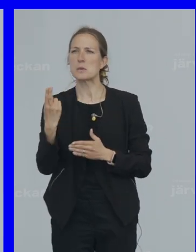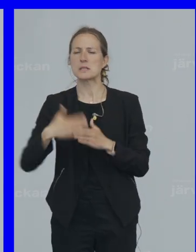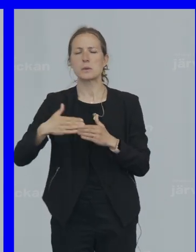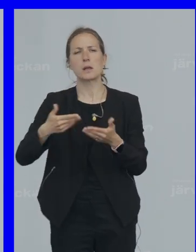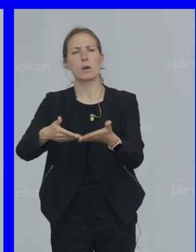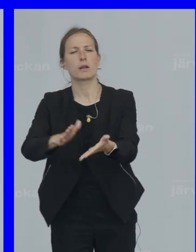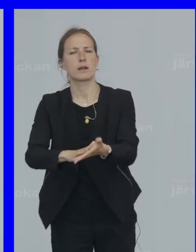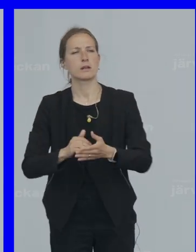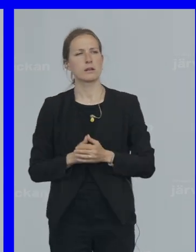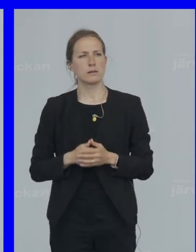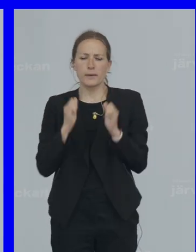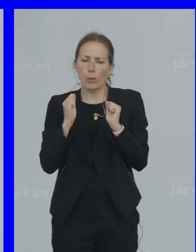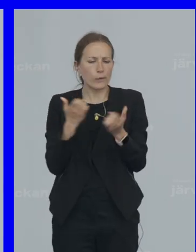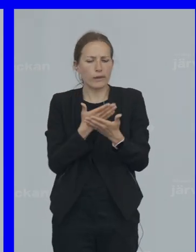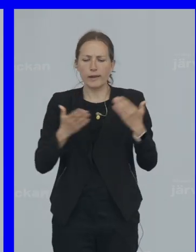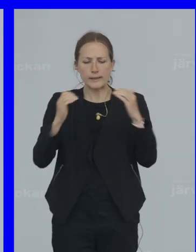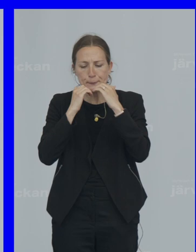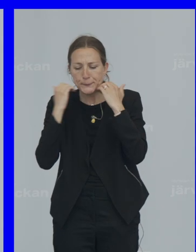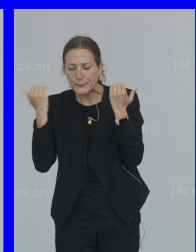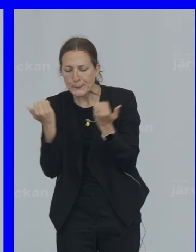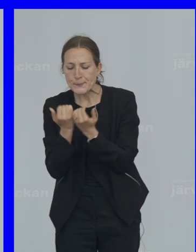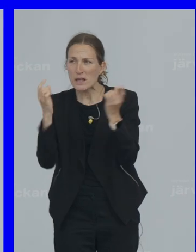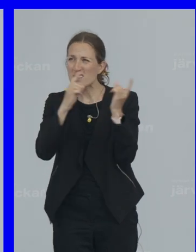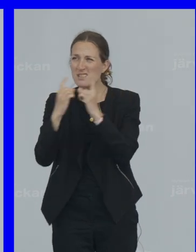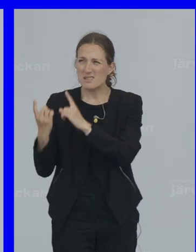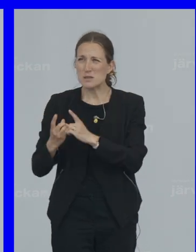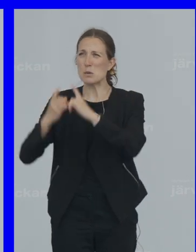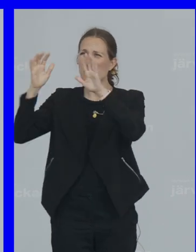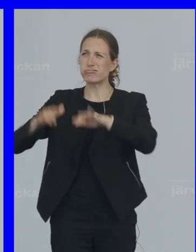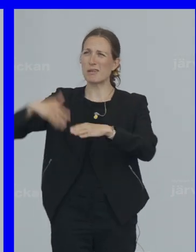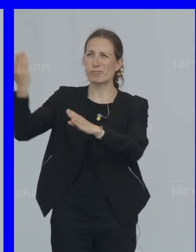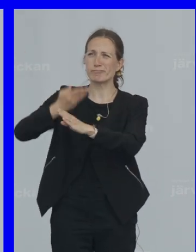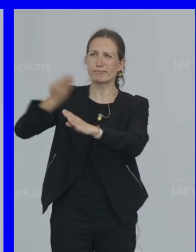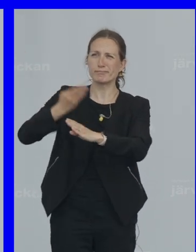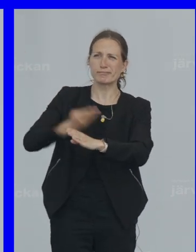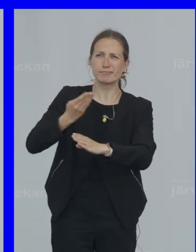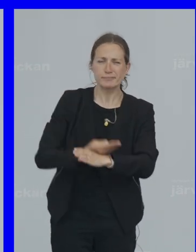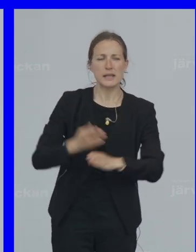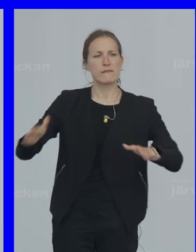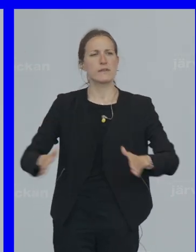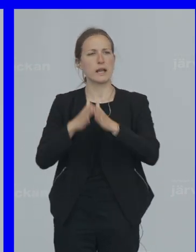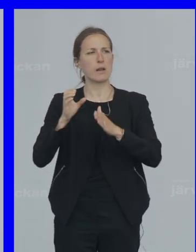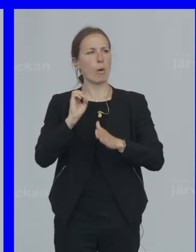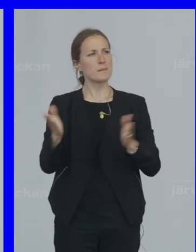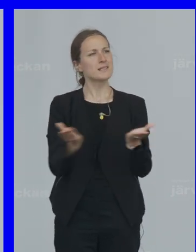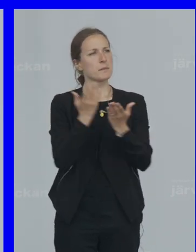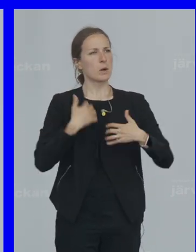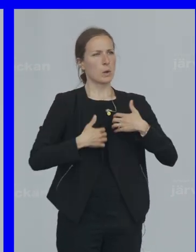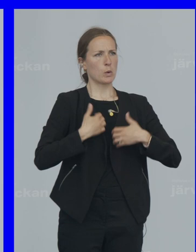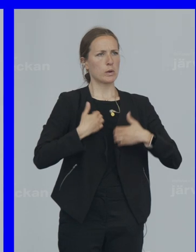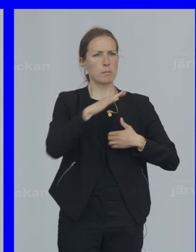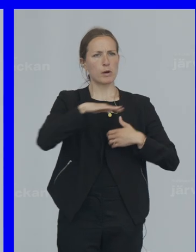Och man orkar inte bry sig om Att skogen Hugs ner i fjällen När man är orolig För att barnen Ska